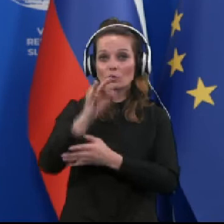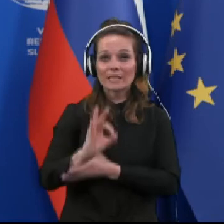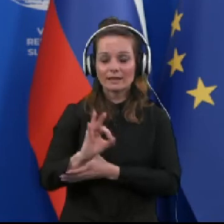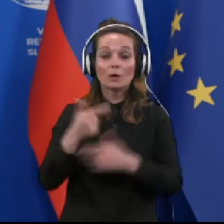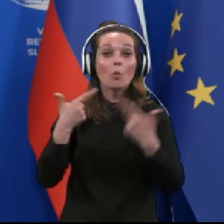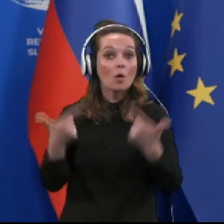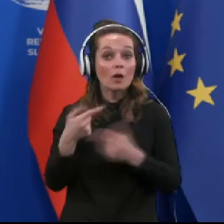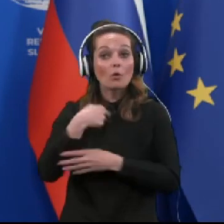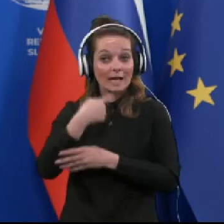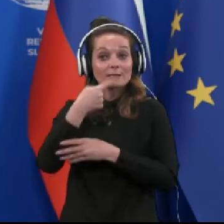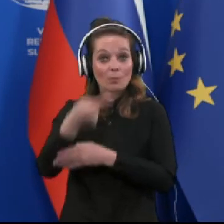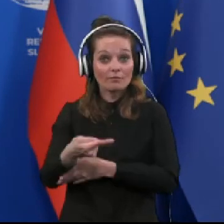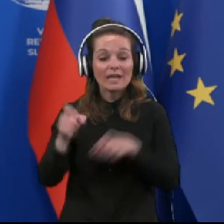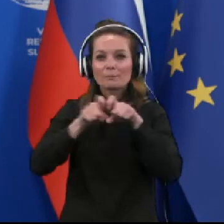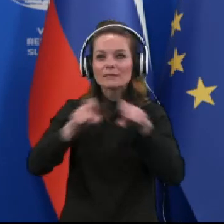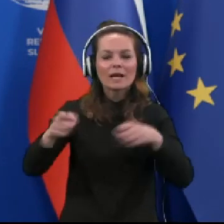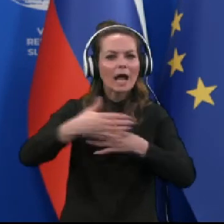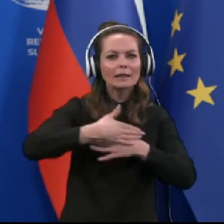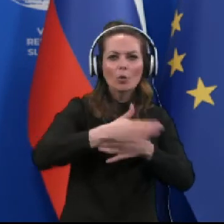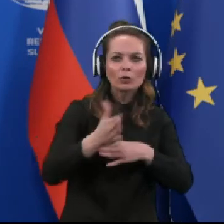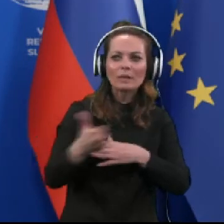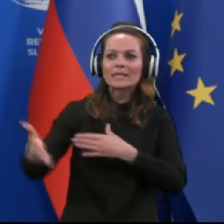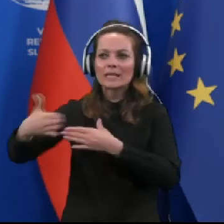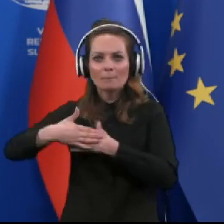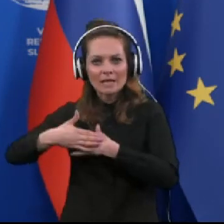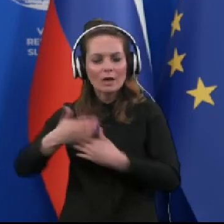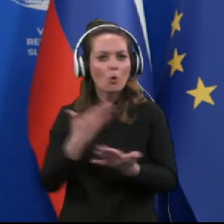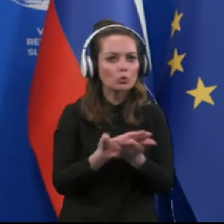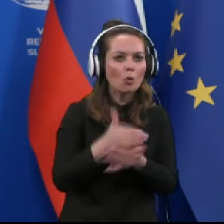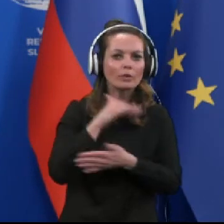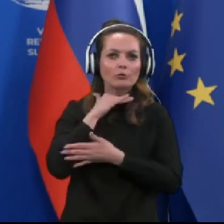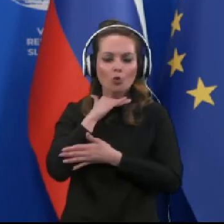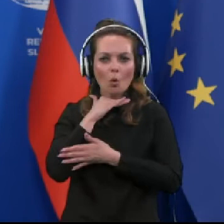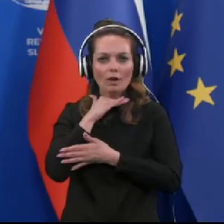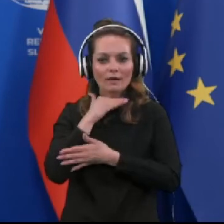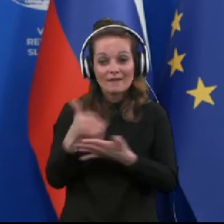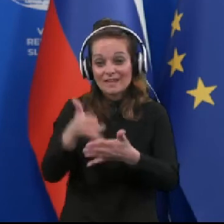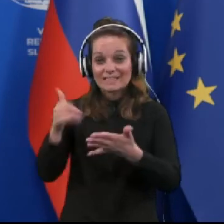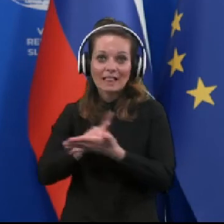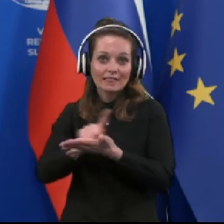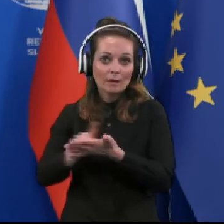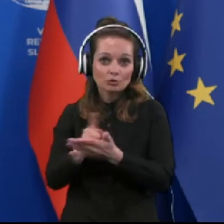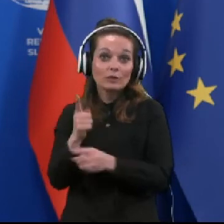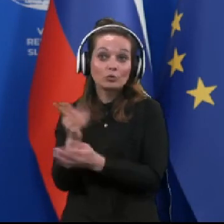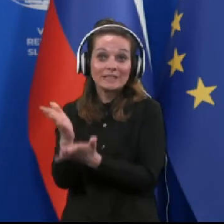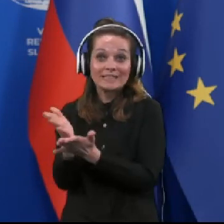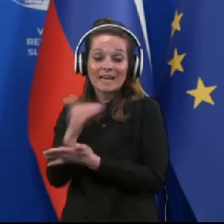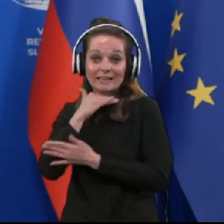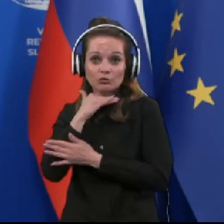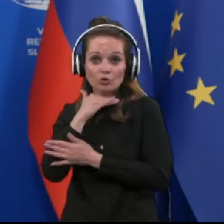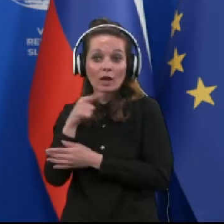Lahko pa povem, da zaradi odpiranja in zapiranja osnovnih šol, v zadnjem času tudi srednjih šol,